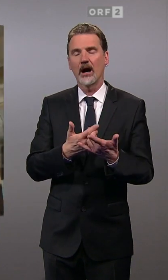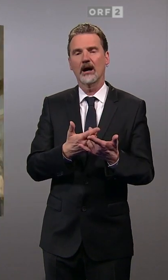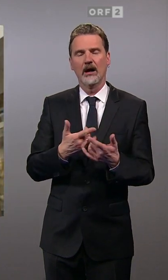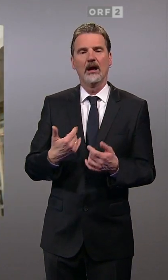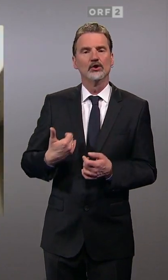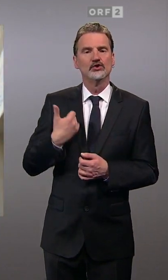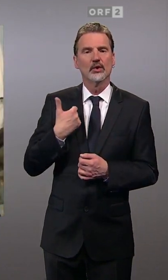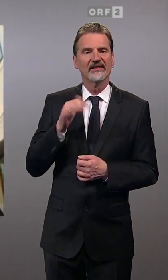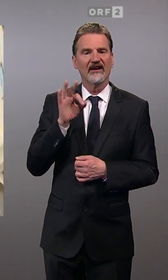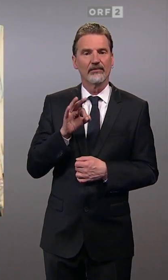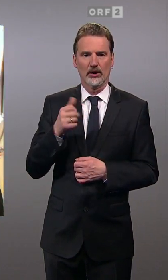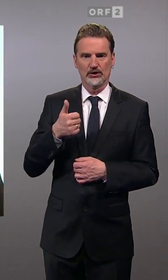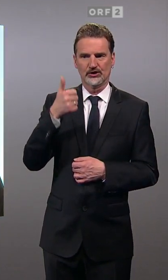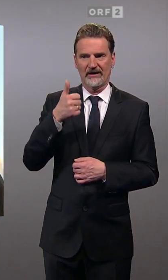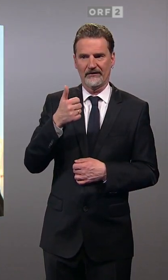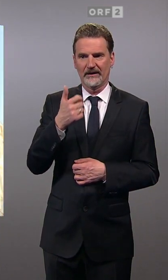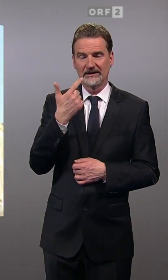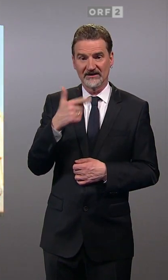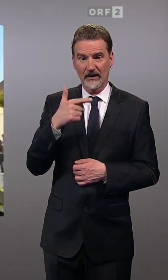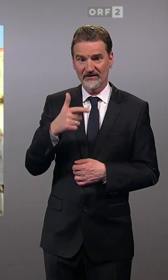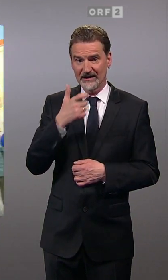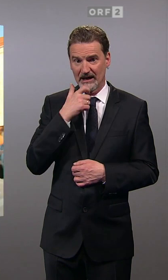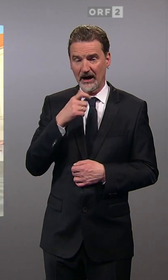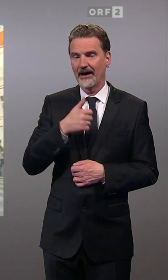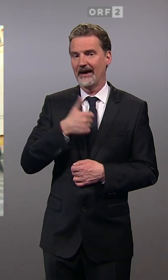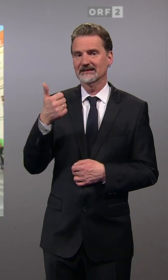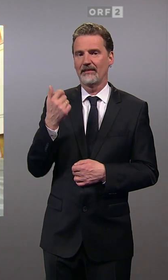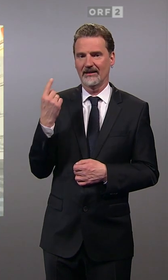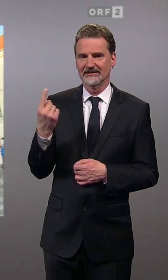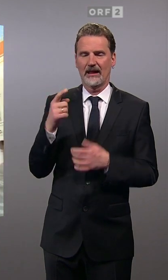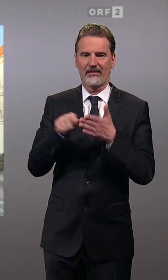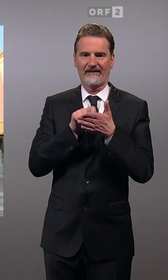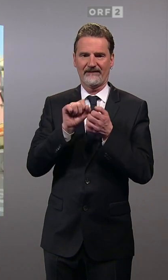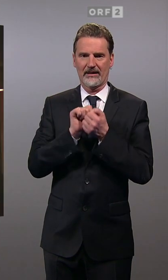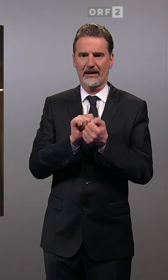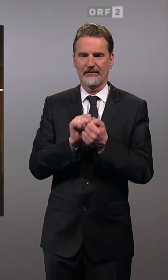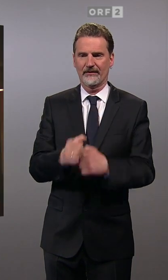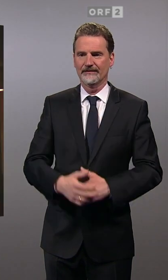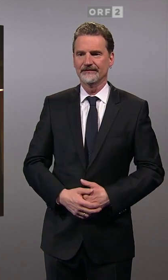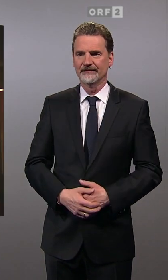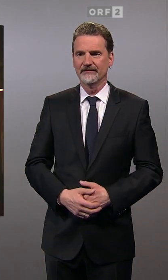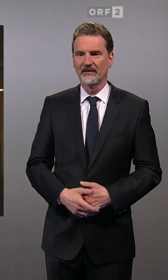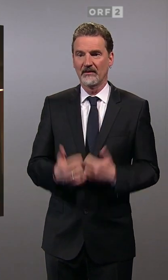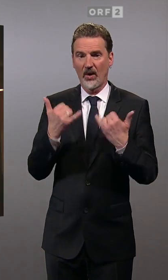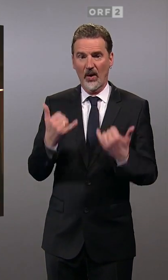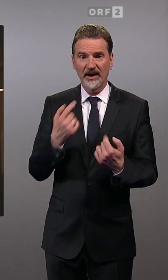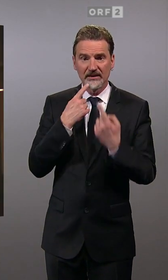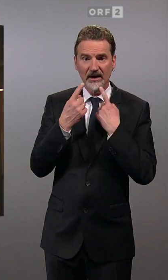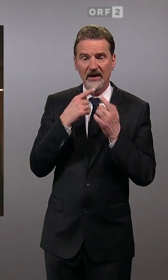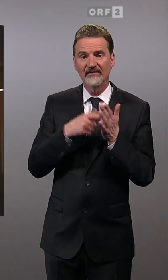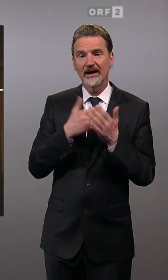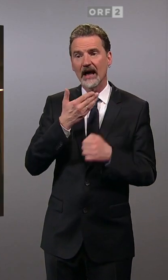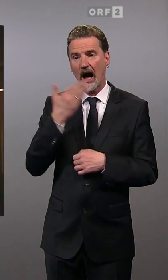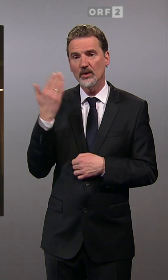in Niederösterreich mit 22, macht er erst mal selbst Wahlkampf. Wenn wir heute sprechen von Ausländerkriminalität,